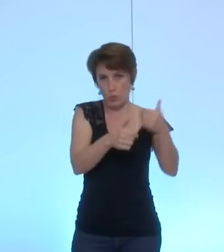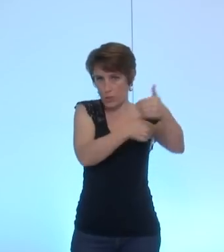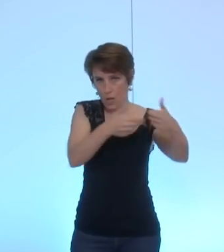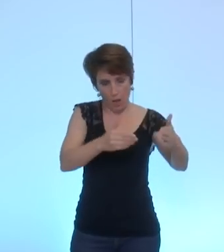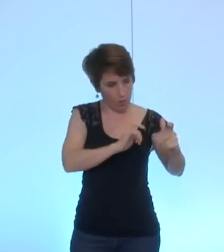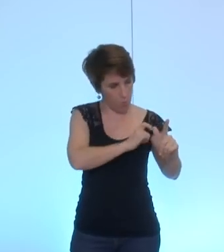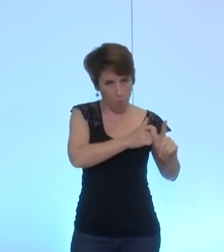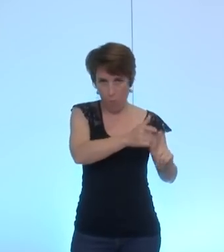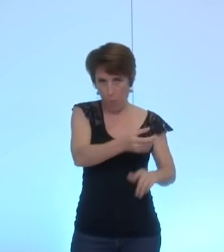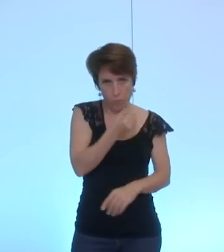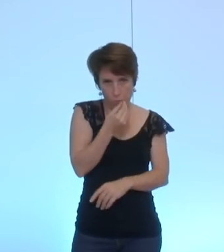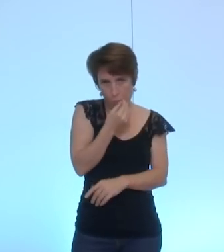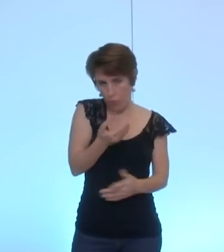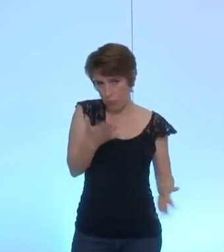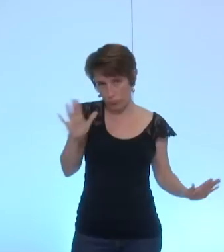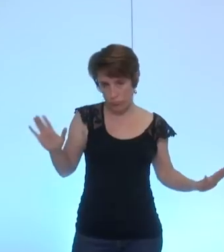donner